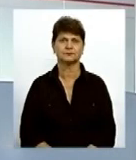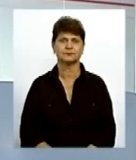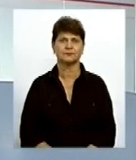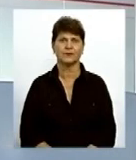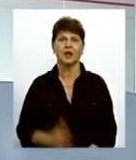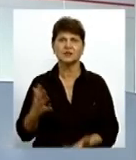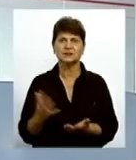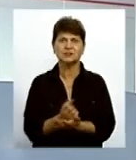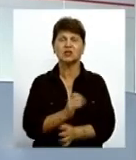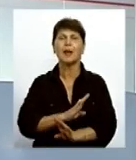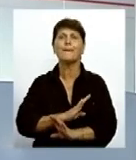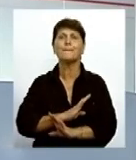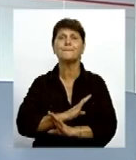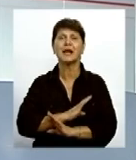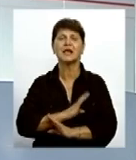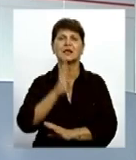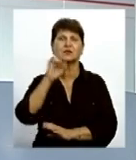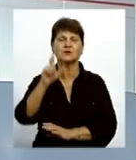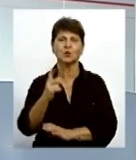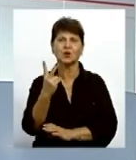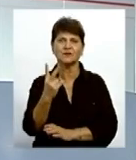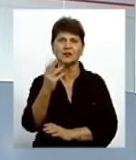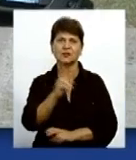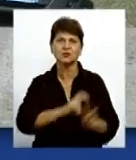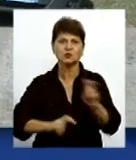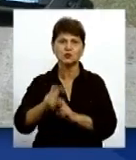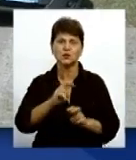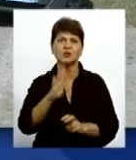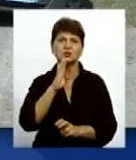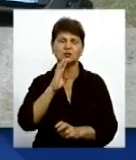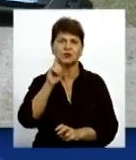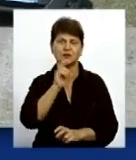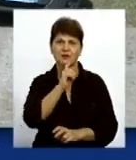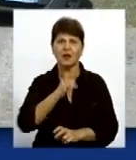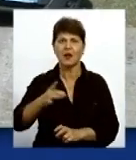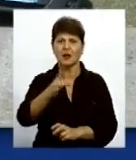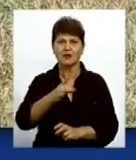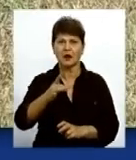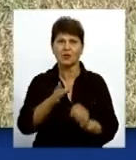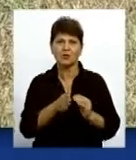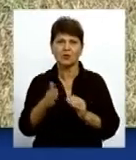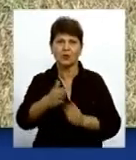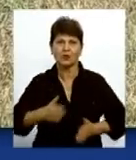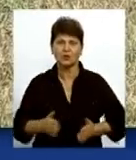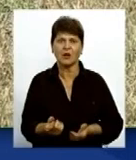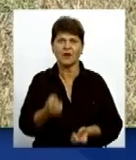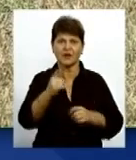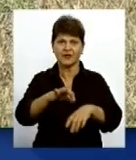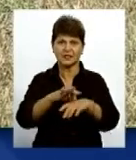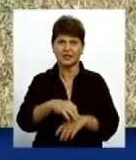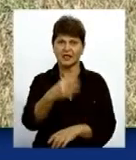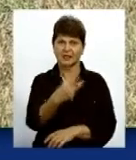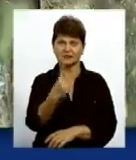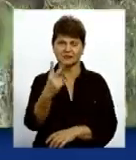Знайшли мертвою. Два дні тривали пошуки жінки на Вінниччині В районі Вінницької об'їзної дороги поліцейські виявили тіло 32